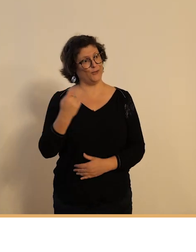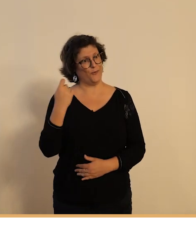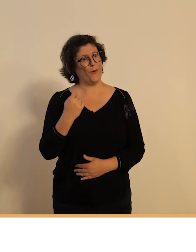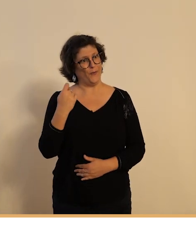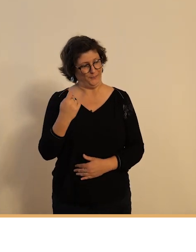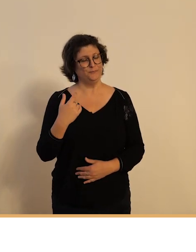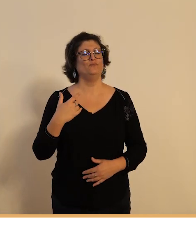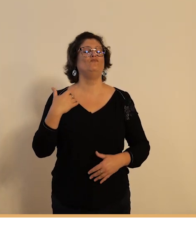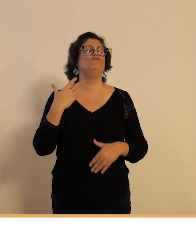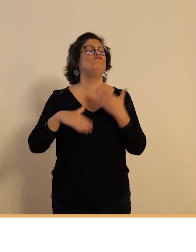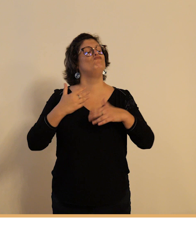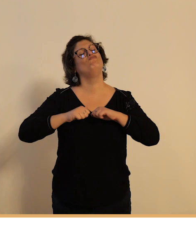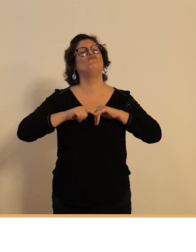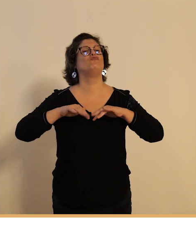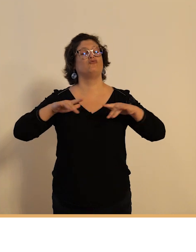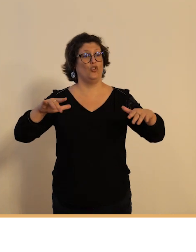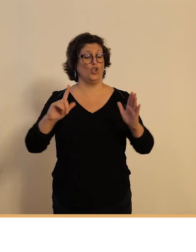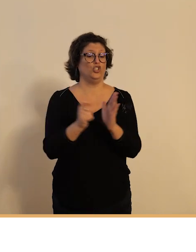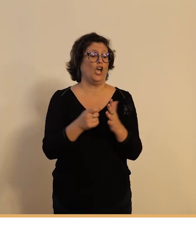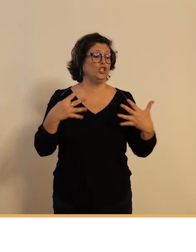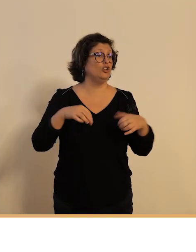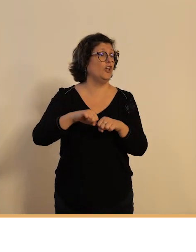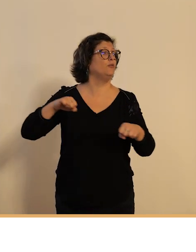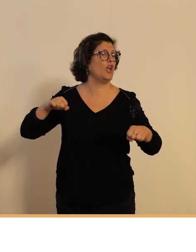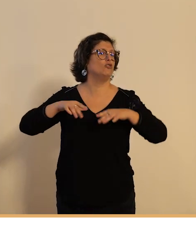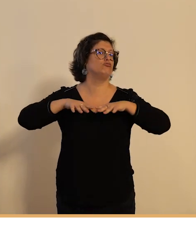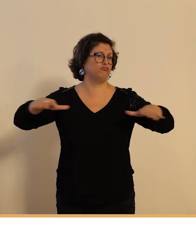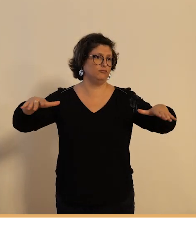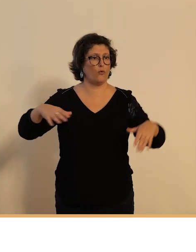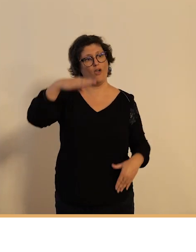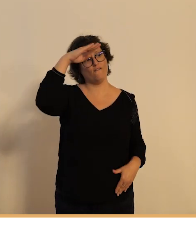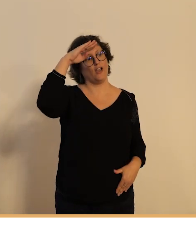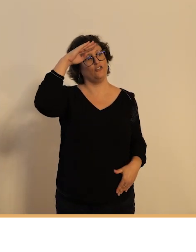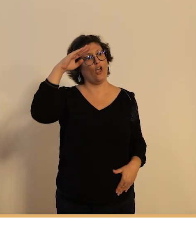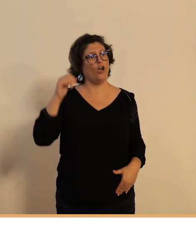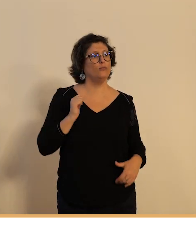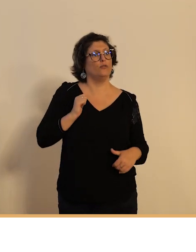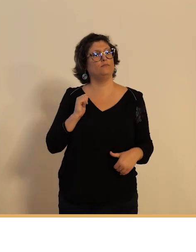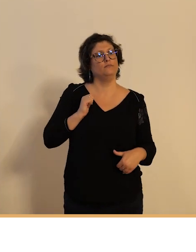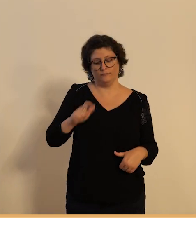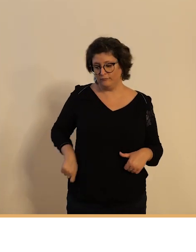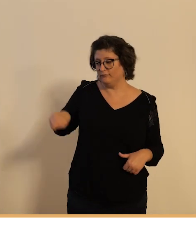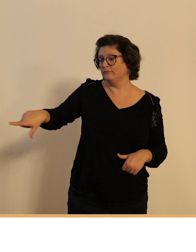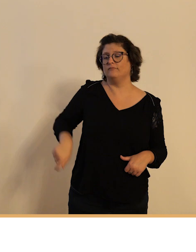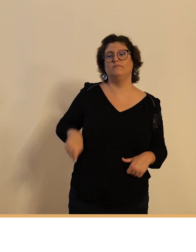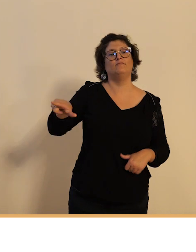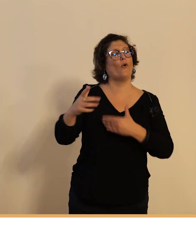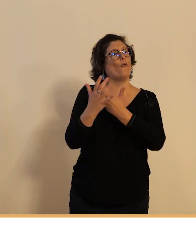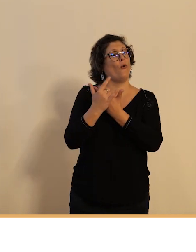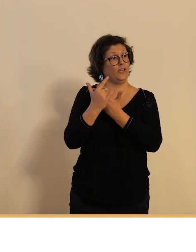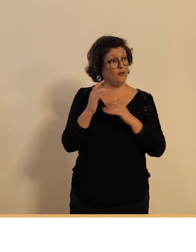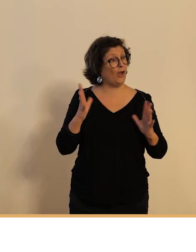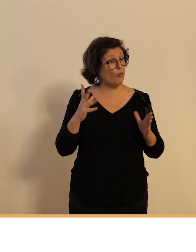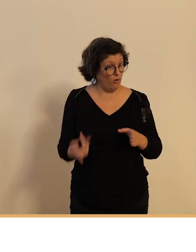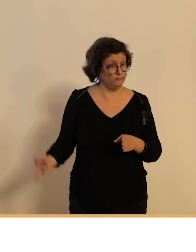développe effectivement et ça se développe au 19ème siècle avec le facteur qui circule à vélo et donc ici vous